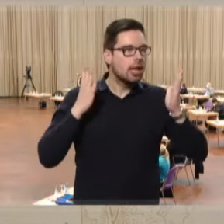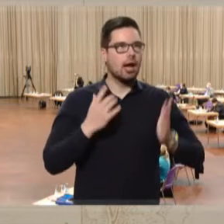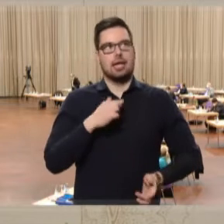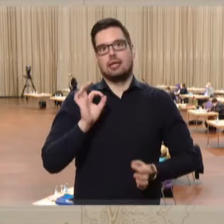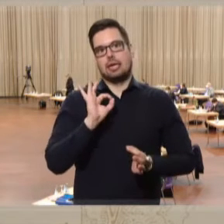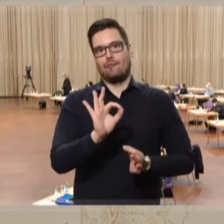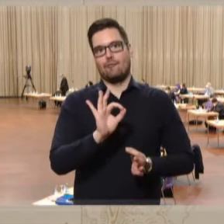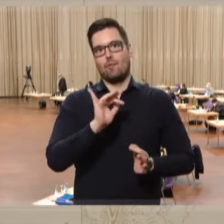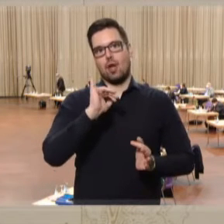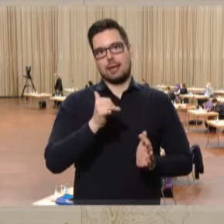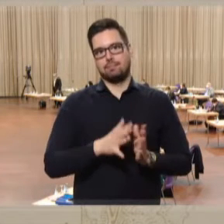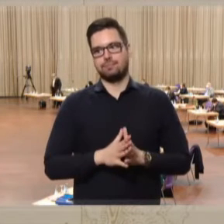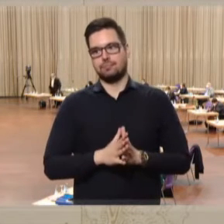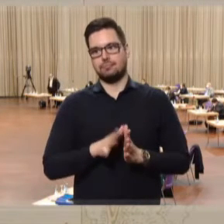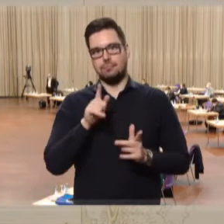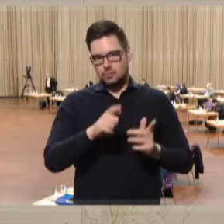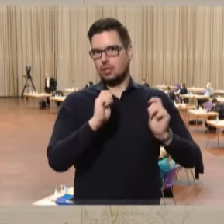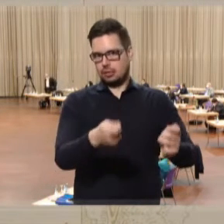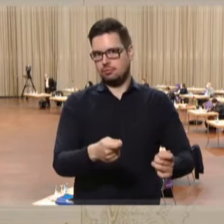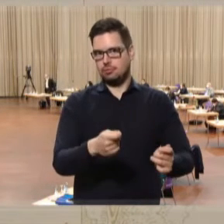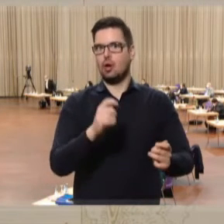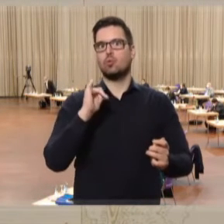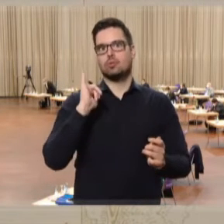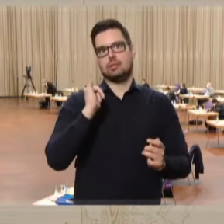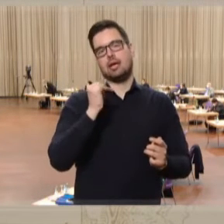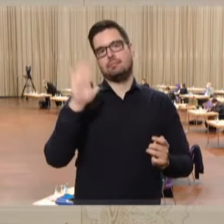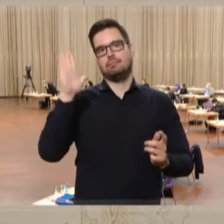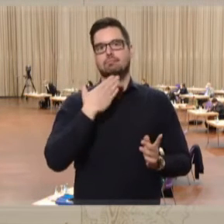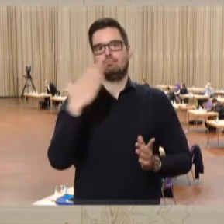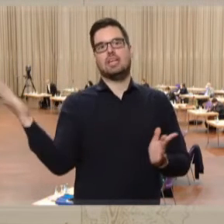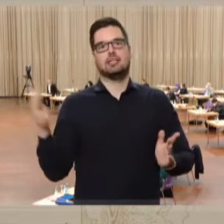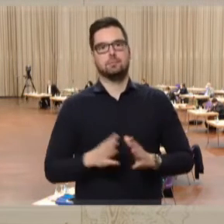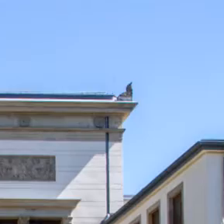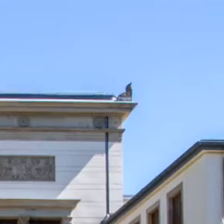Gesetzesvorschlag auch zustimmen. Danke.